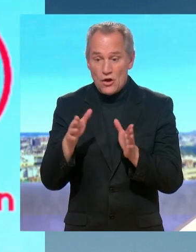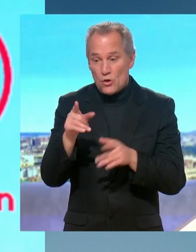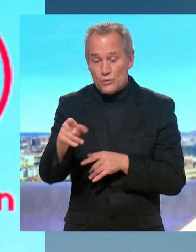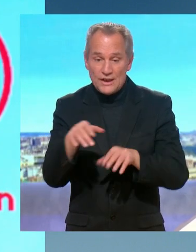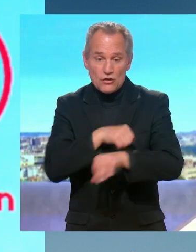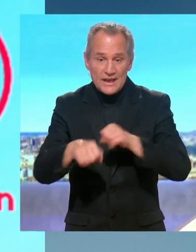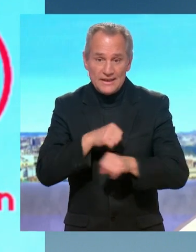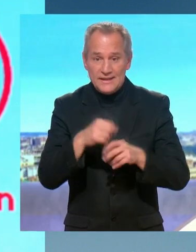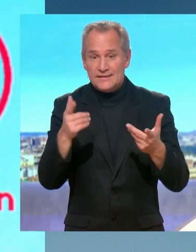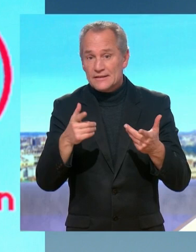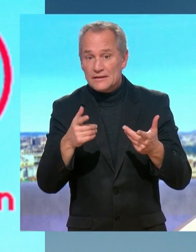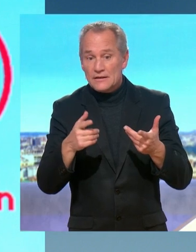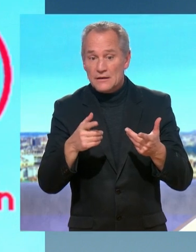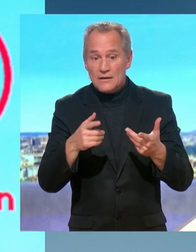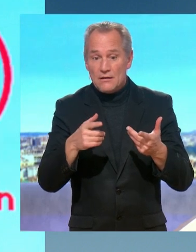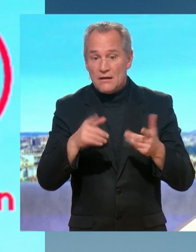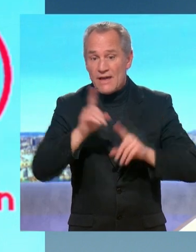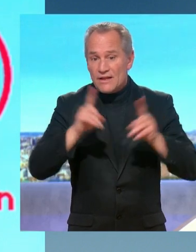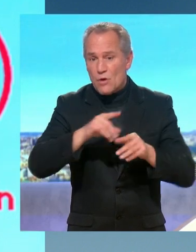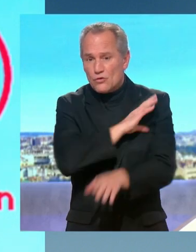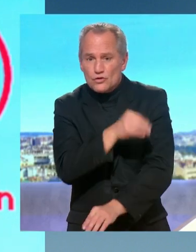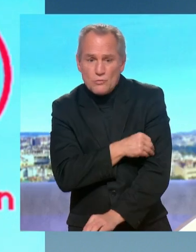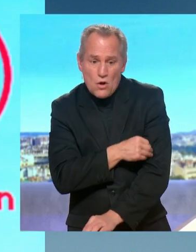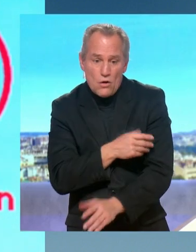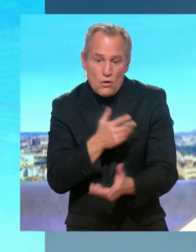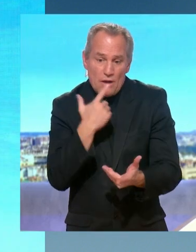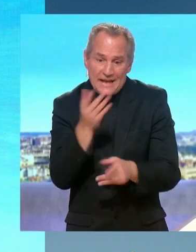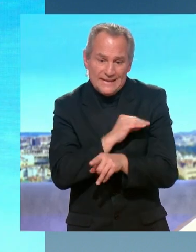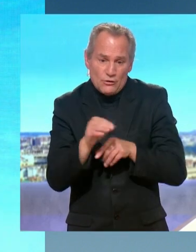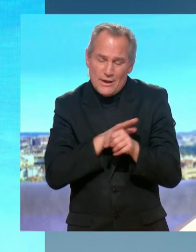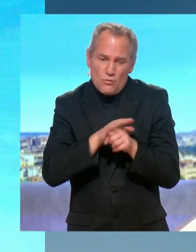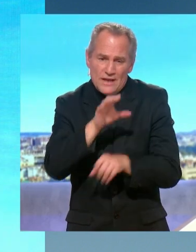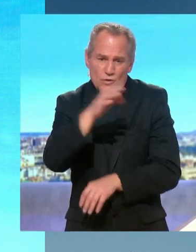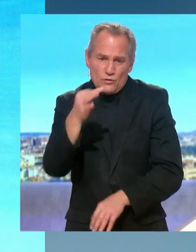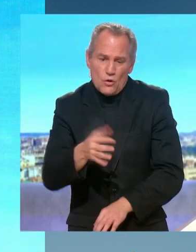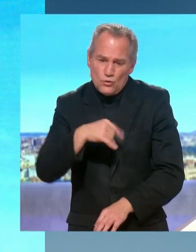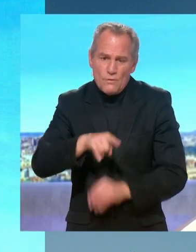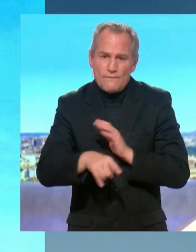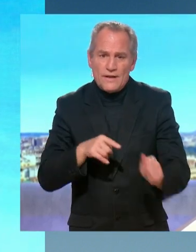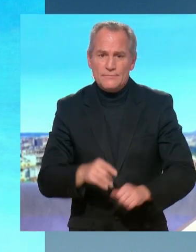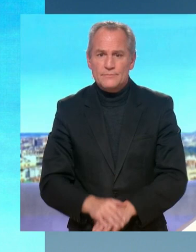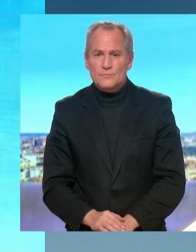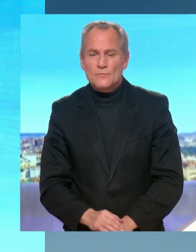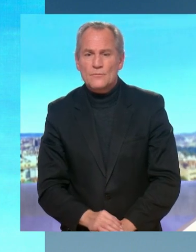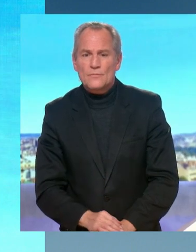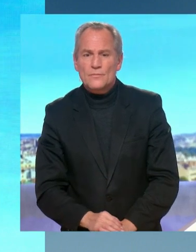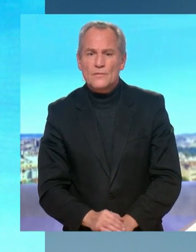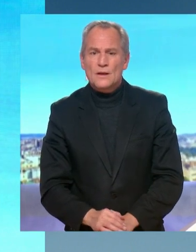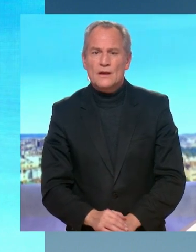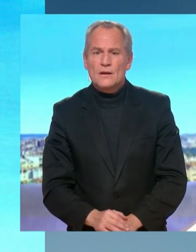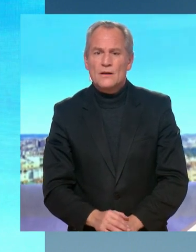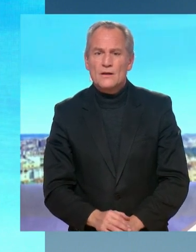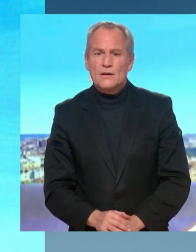internationaux qui n'ont pas d'équivalent dans le monde en pleine sécurité c'est ce qu va faire quelques mots sur l'école de police de Ouassel il y a eu un simulacre de noyade imposé par